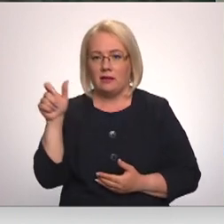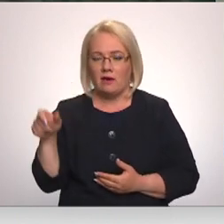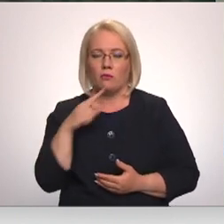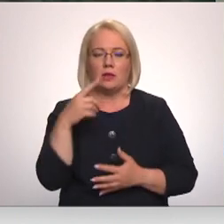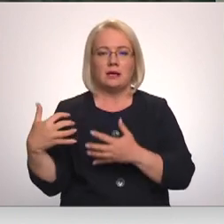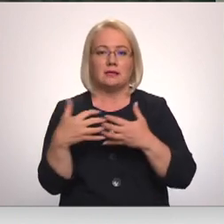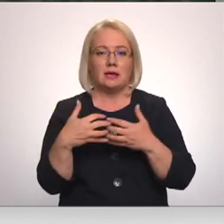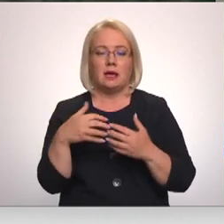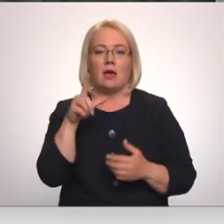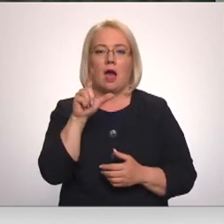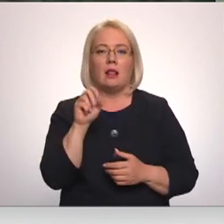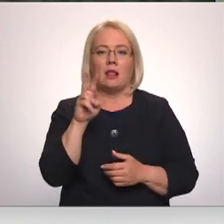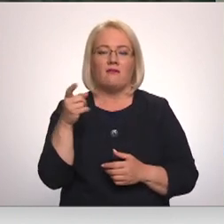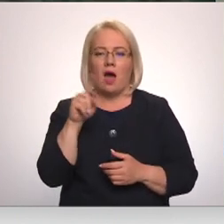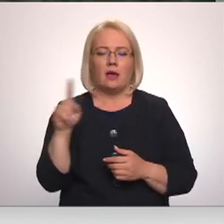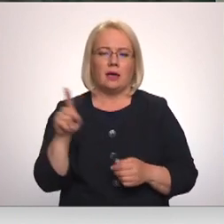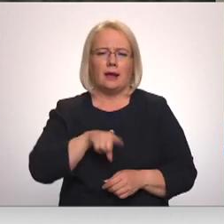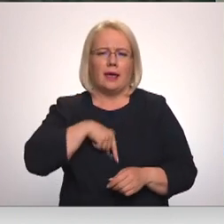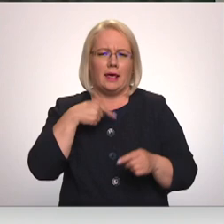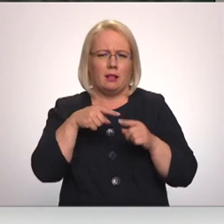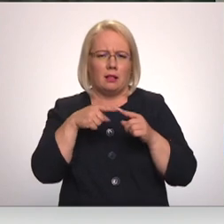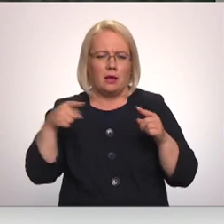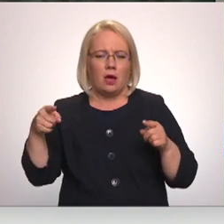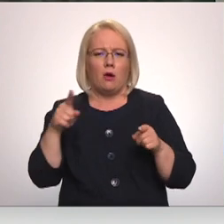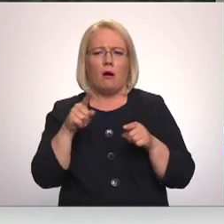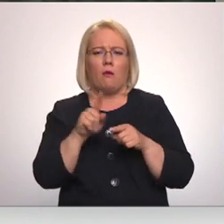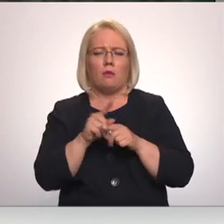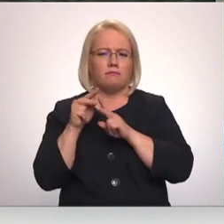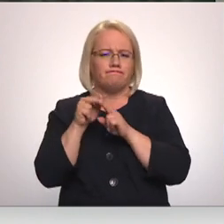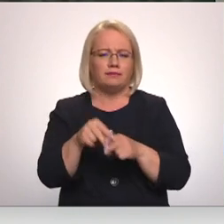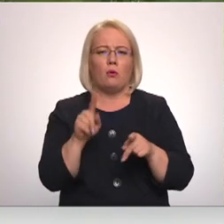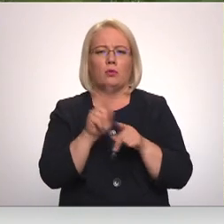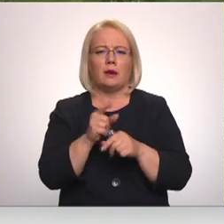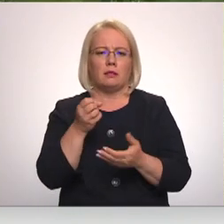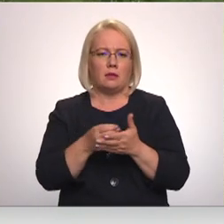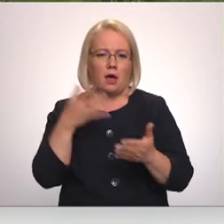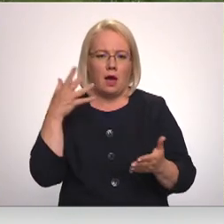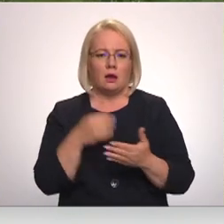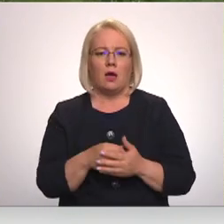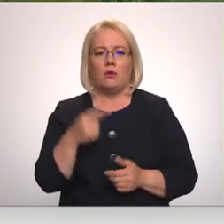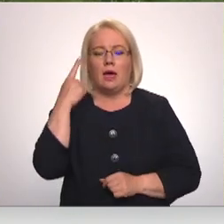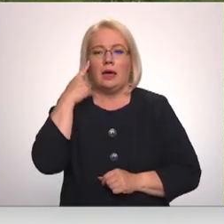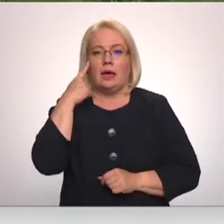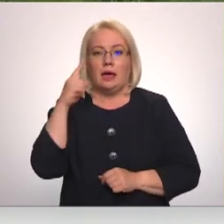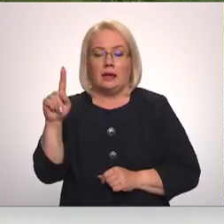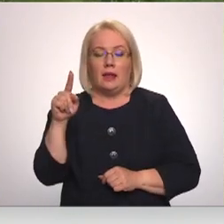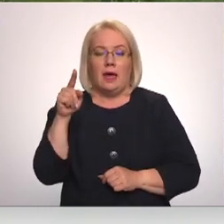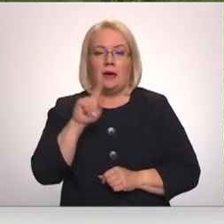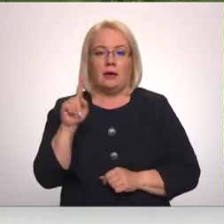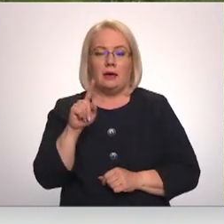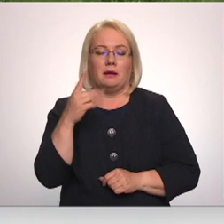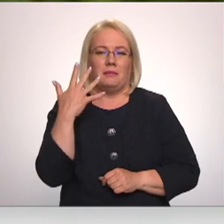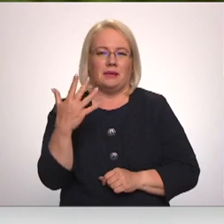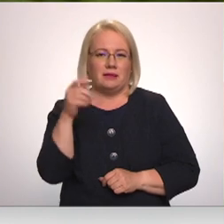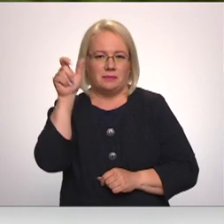Latvāņiem ir ļoti laikietilpīga, smaga un arī finansiāla dārga. Edīte Jurče ir starp tiem pieciem reizeknas novada